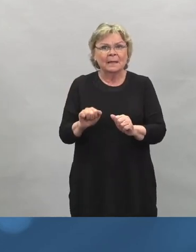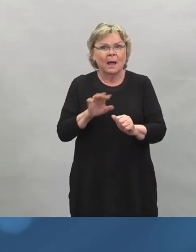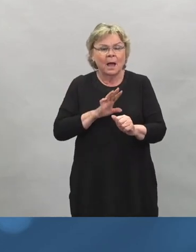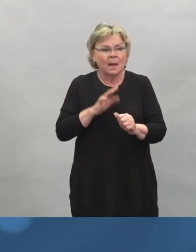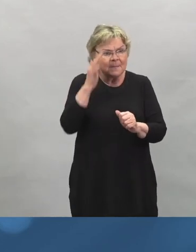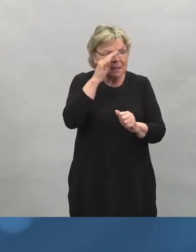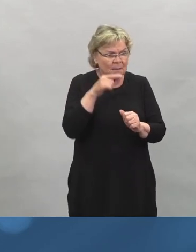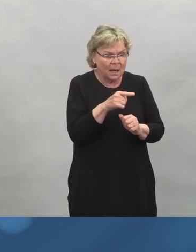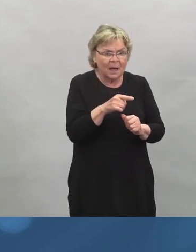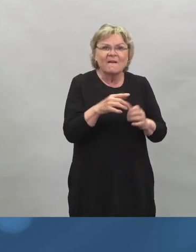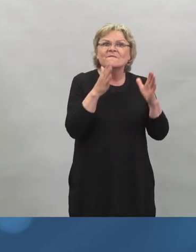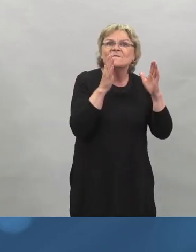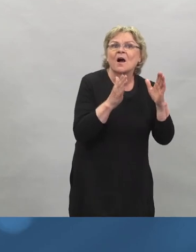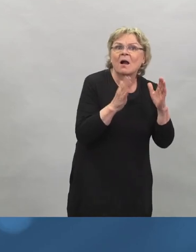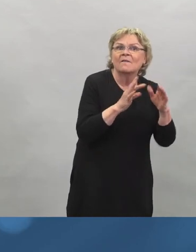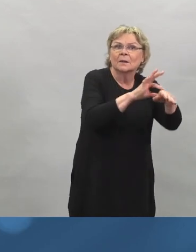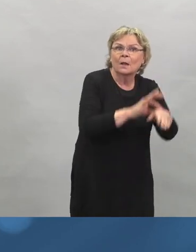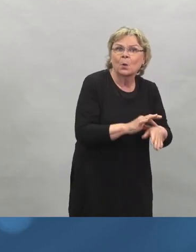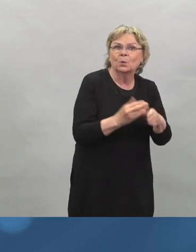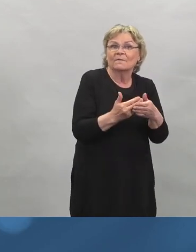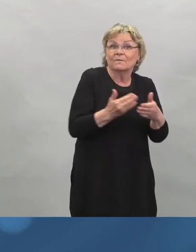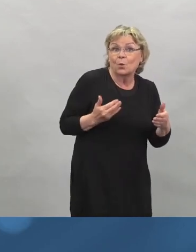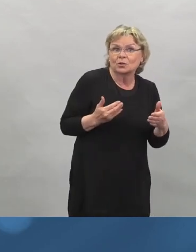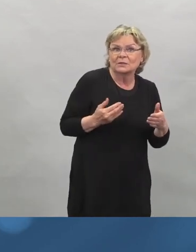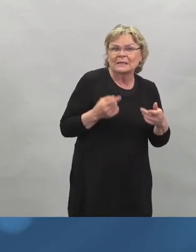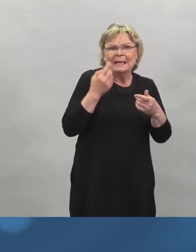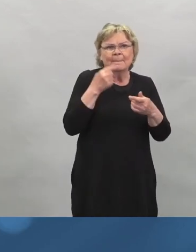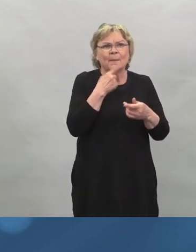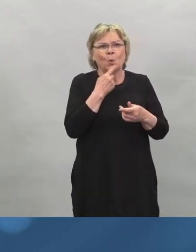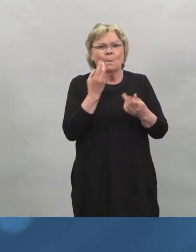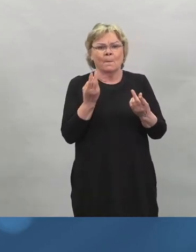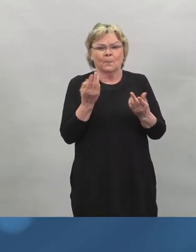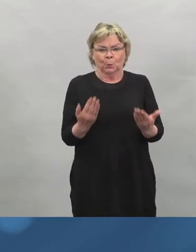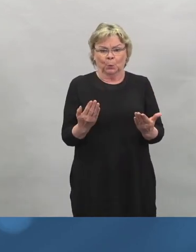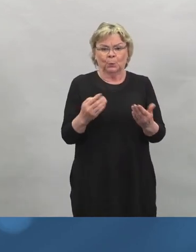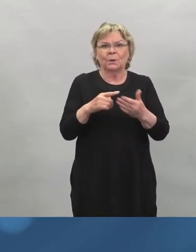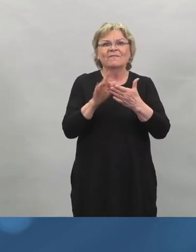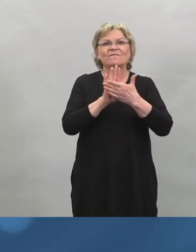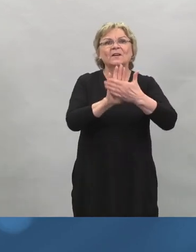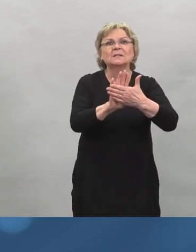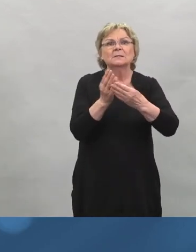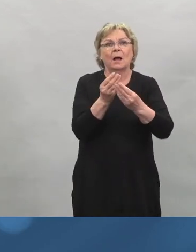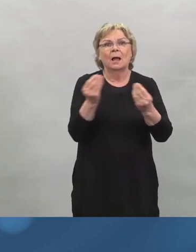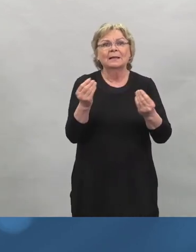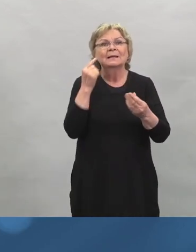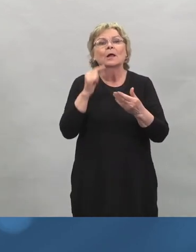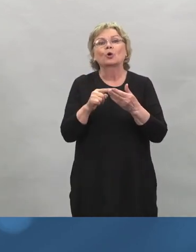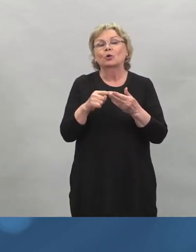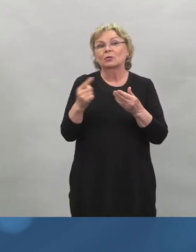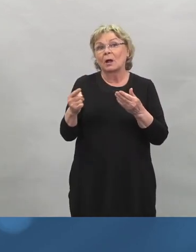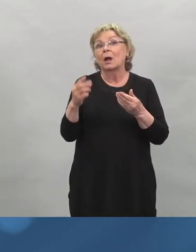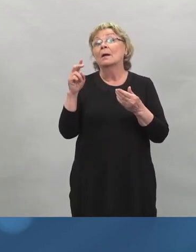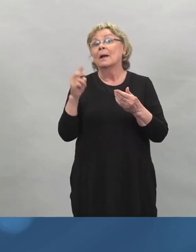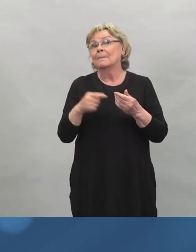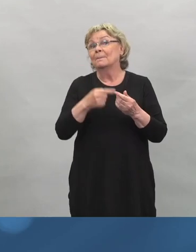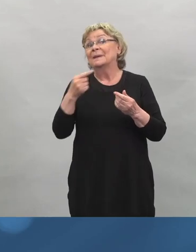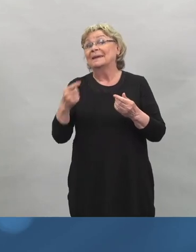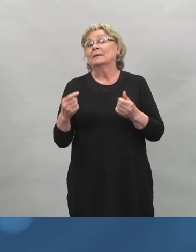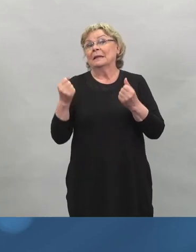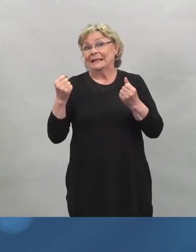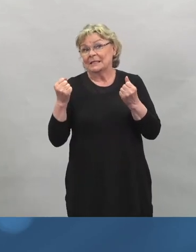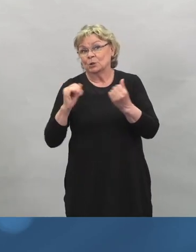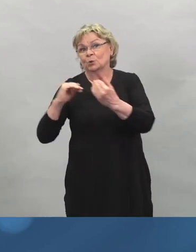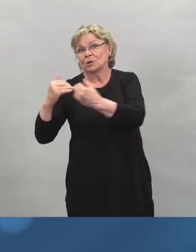jos tämä pysyy paljon pitempään kuin vasta-aineet, niin silloin se tarkoittaa, että meillä on vakavalta taudilta hyvinkin pitkäkestoinen suoja. Mutta tätä me ei vielä